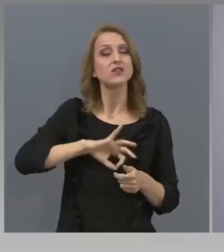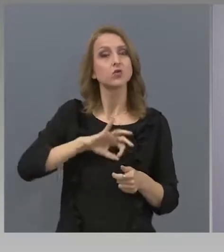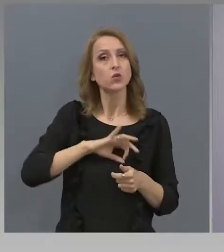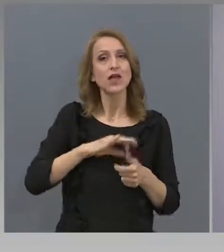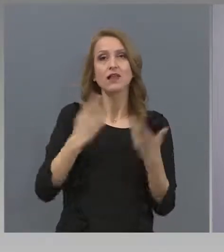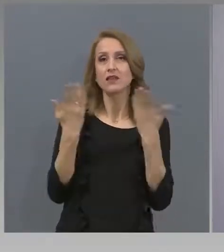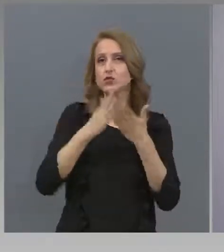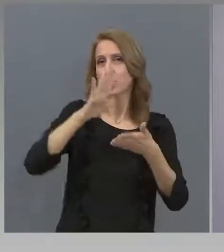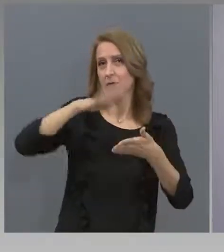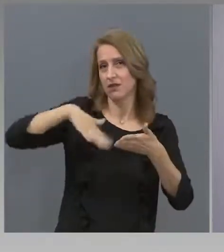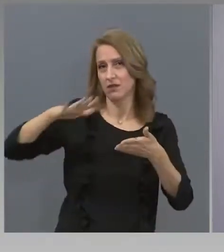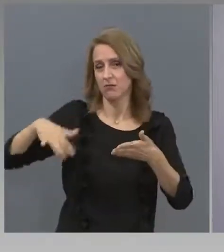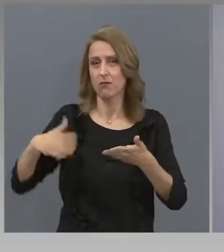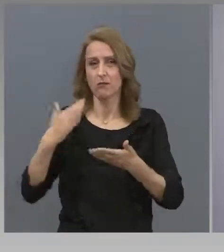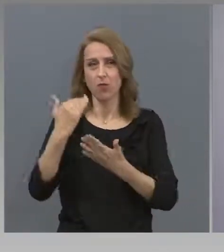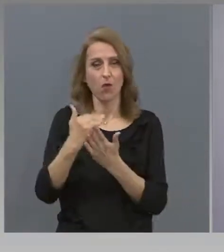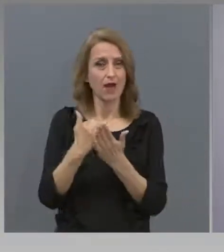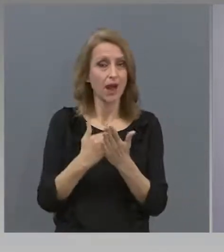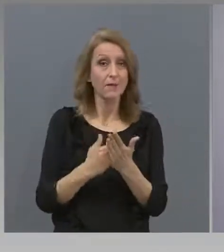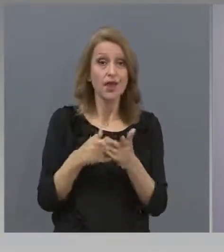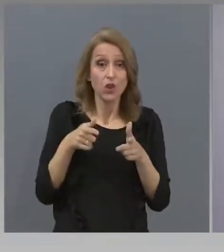учебните програми. То спаси учебната година.